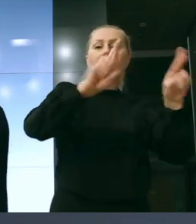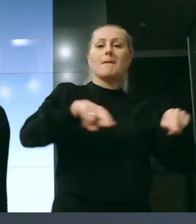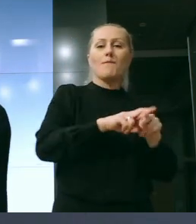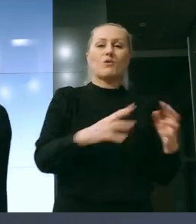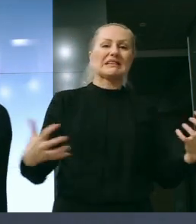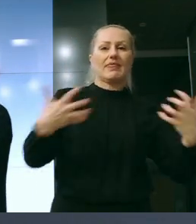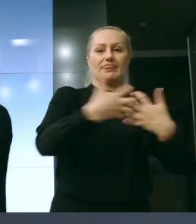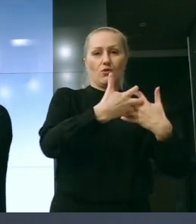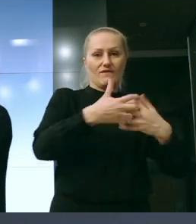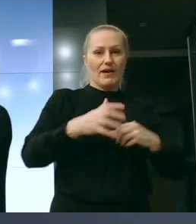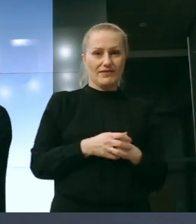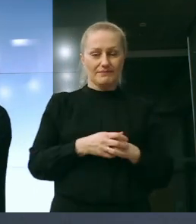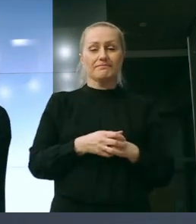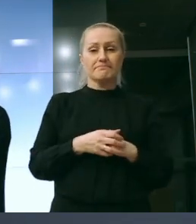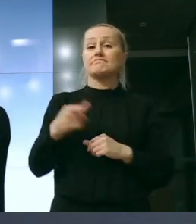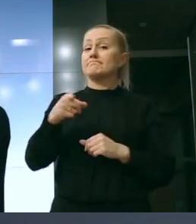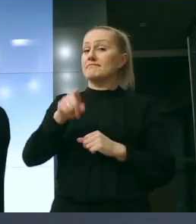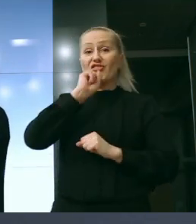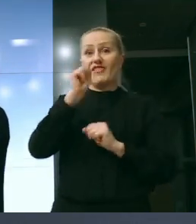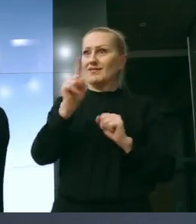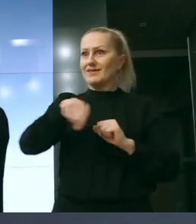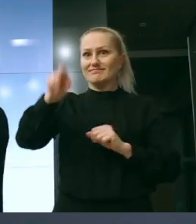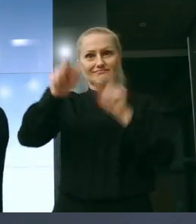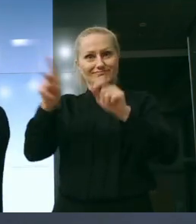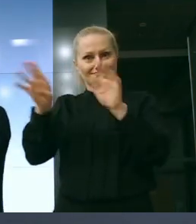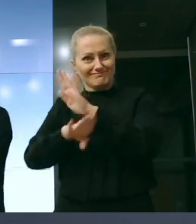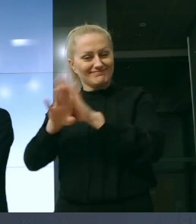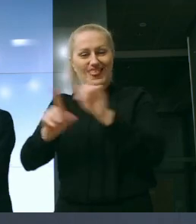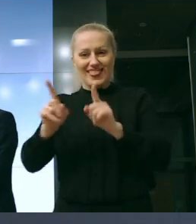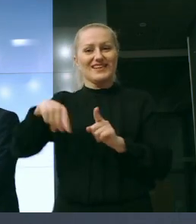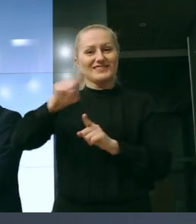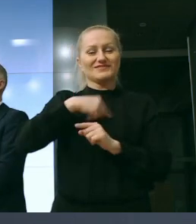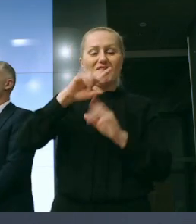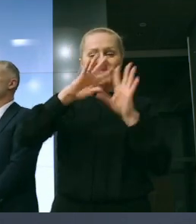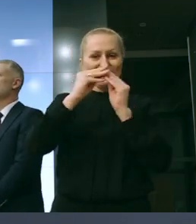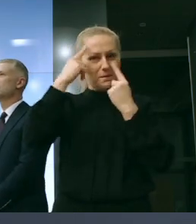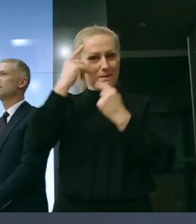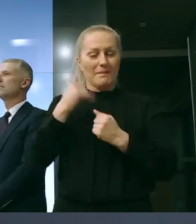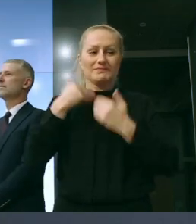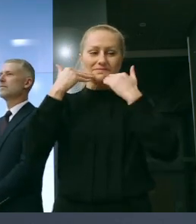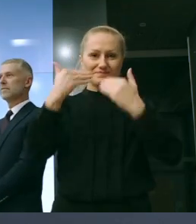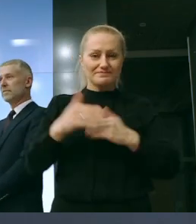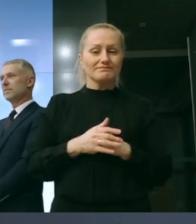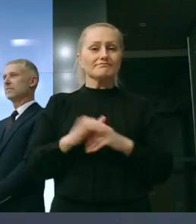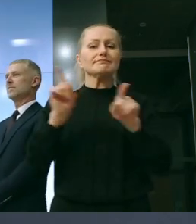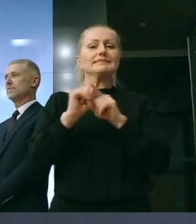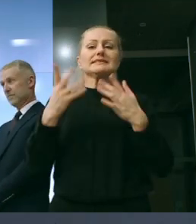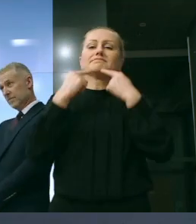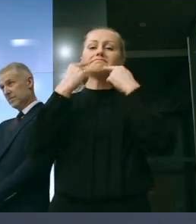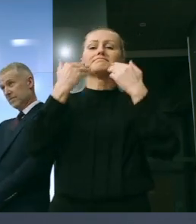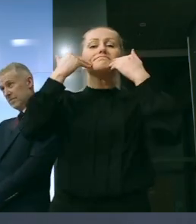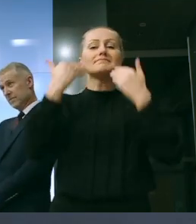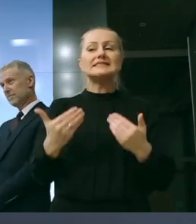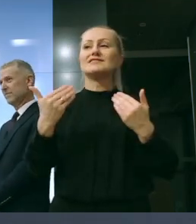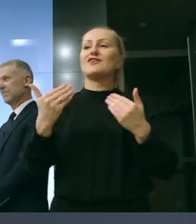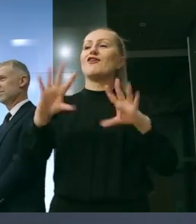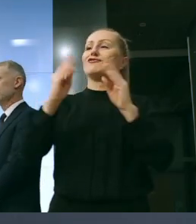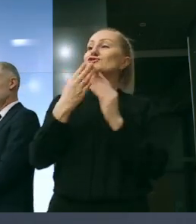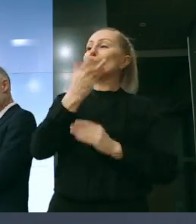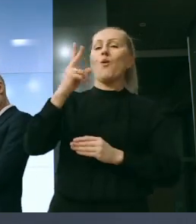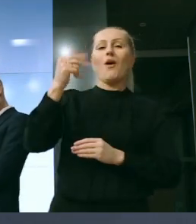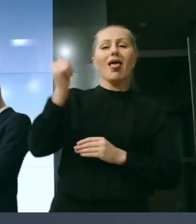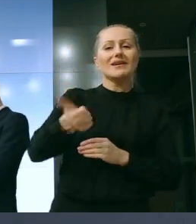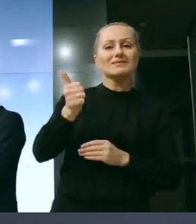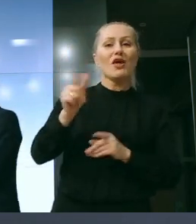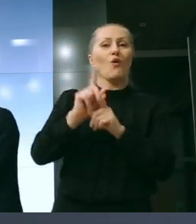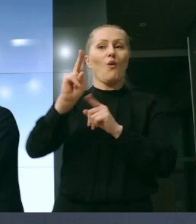nie zapominamy i bardzo Państwu dziękujemy. Chciałam też bardzo podziękować wszystkim ekspertom i tym,